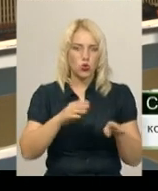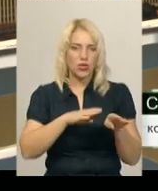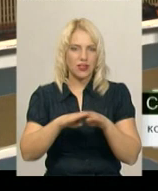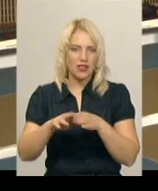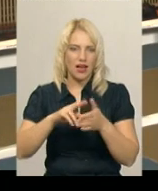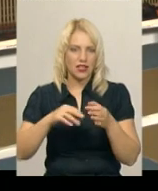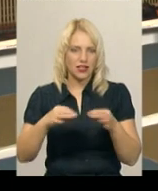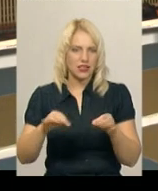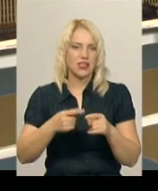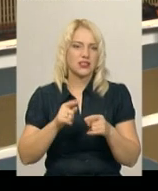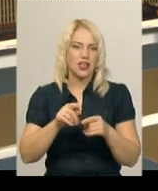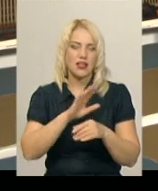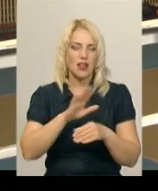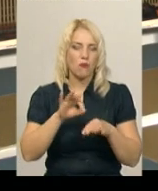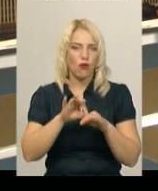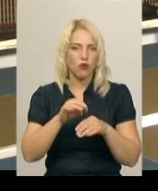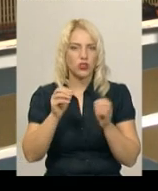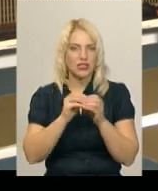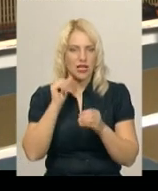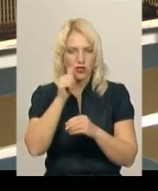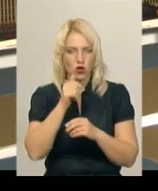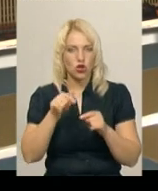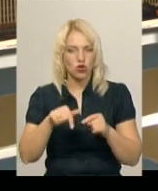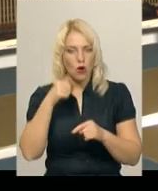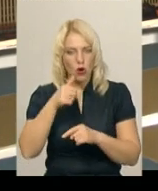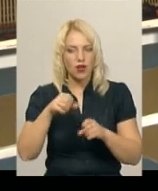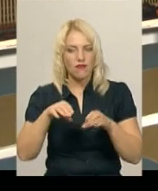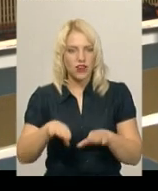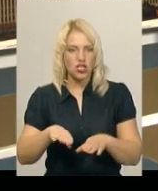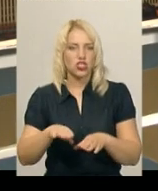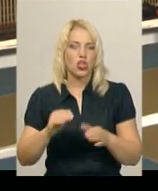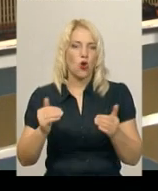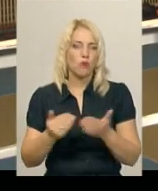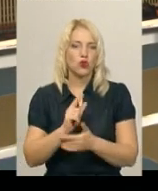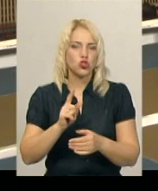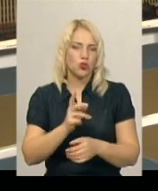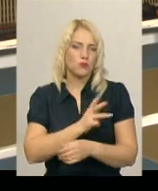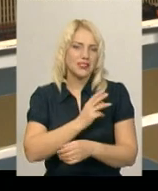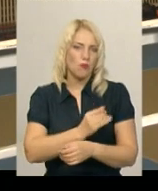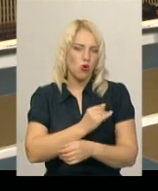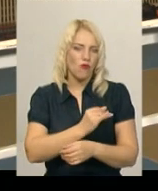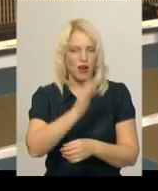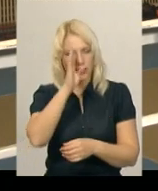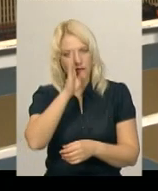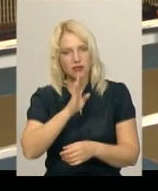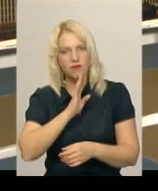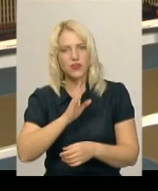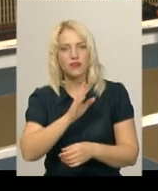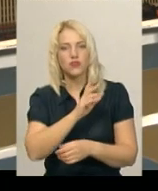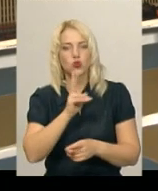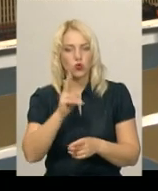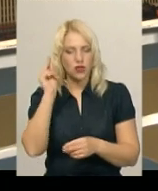проводилися близько 10 років. Цього року їх вирішили відновити, щоб стимулювати юнаків і дівчат, які навчаються у